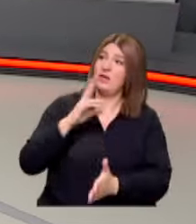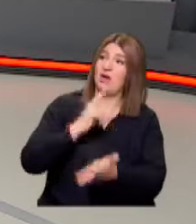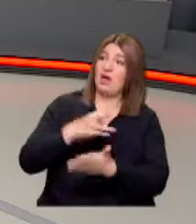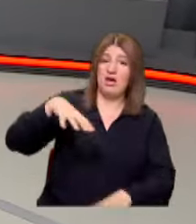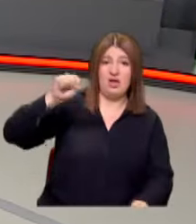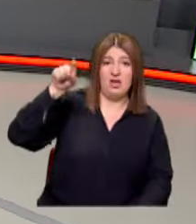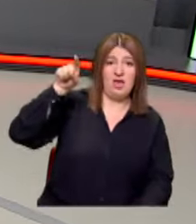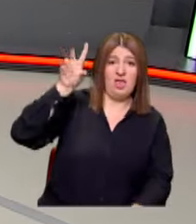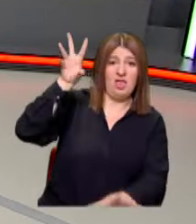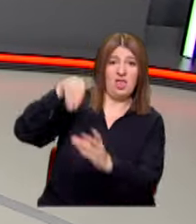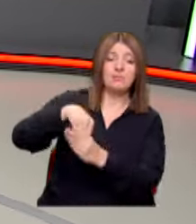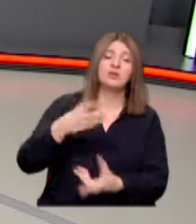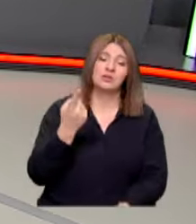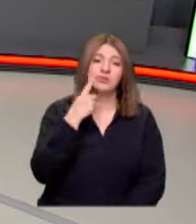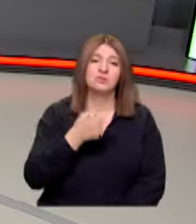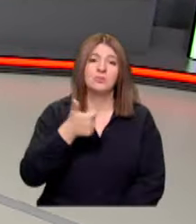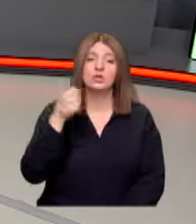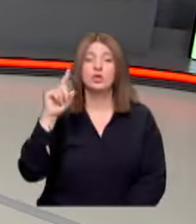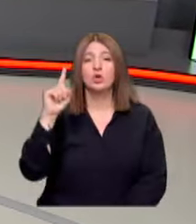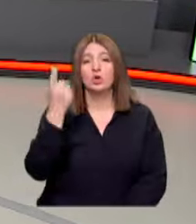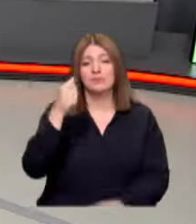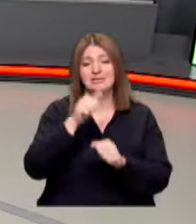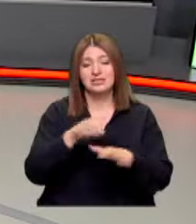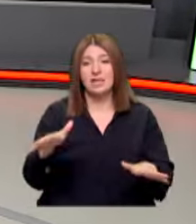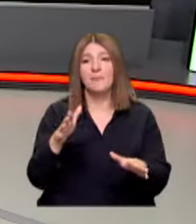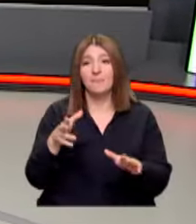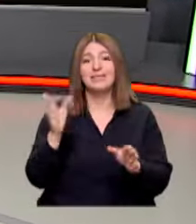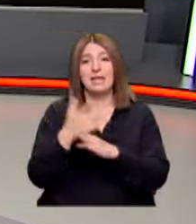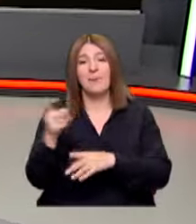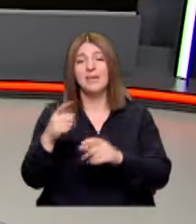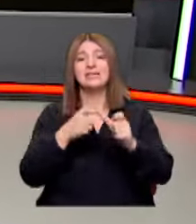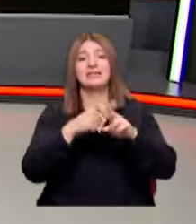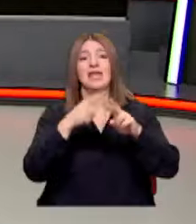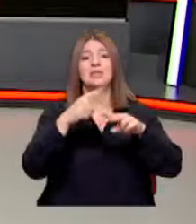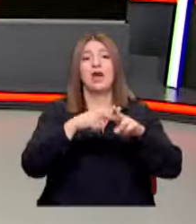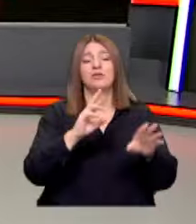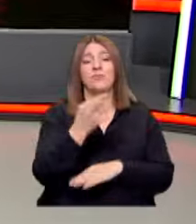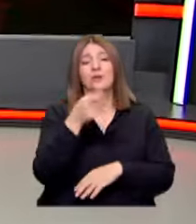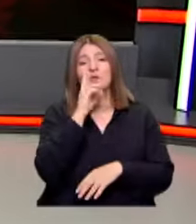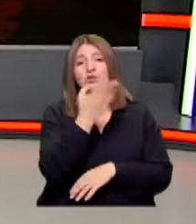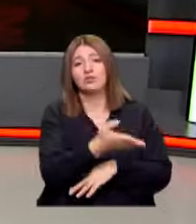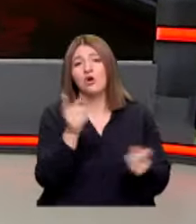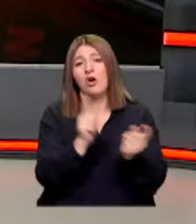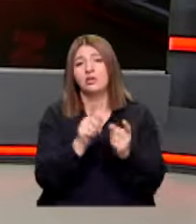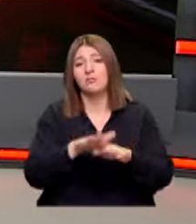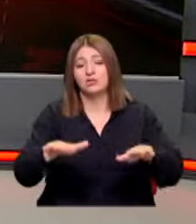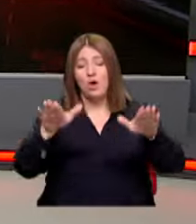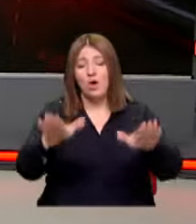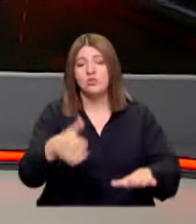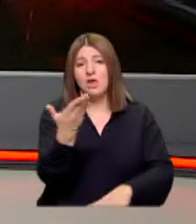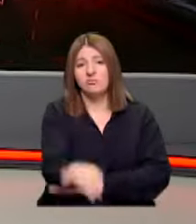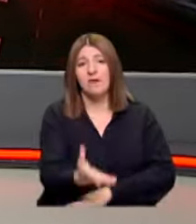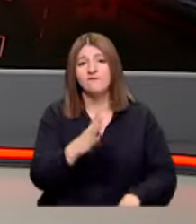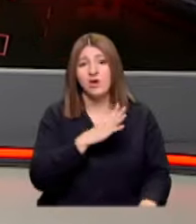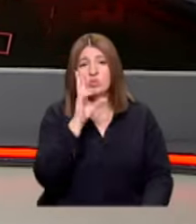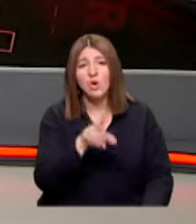işte Cumhurbaşkanlığı Hükümet Sistemi Sebep SETA raporda sonuç şeklinde özetini masanızın önünde